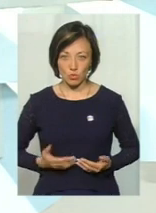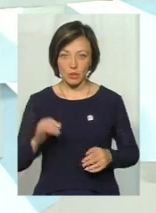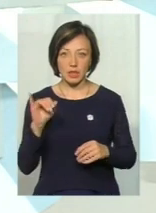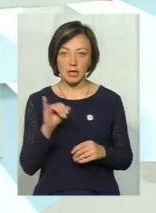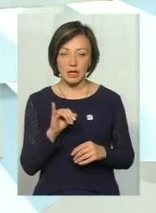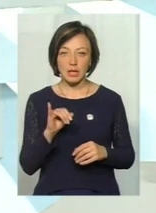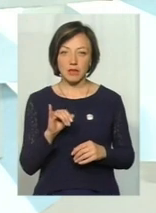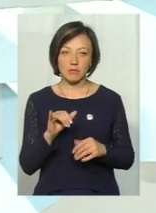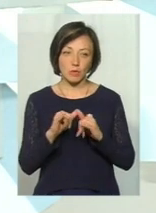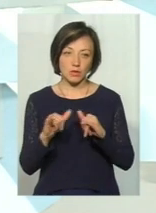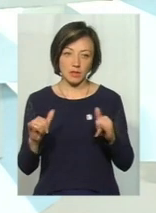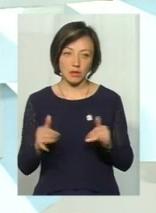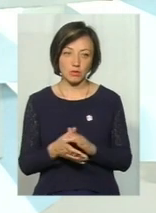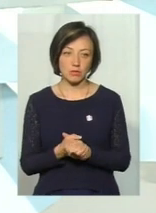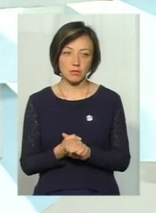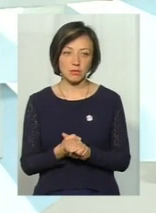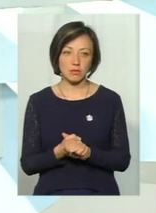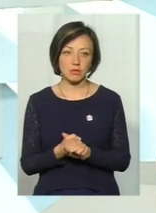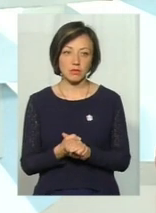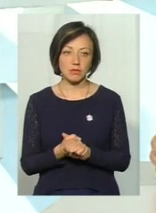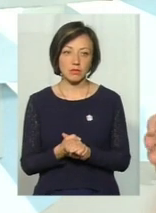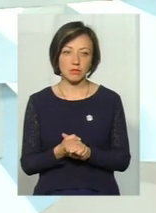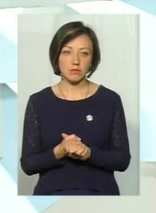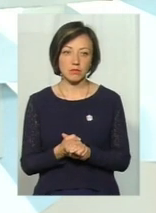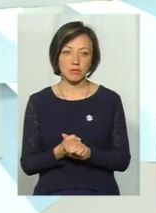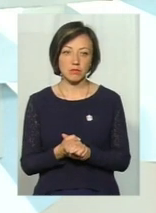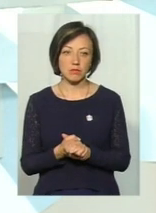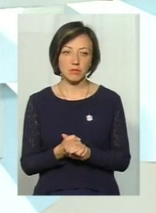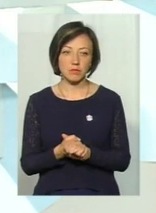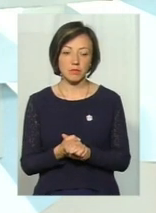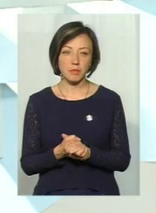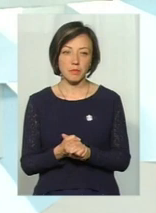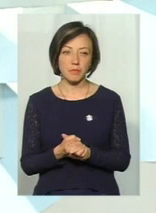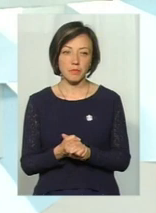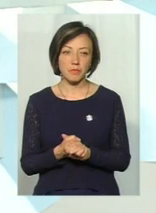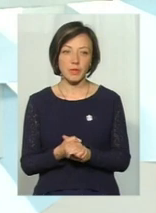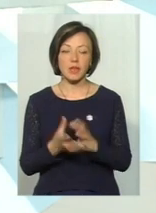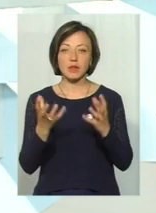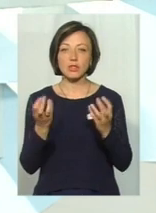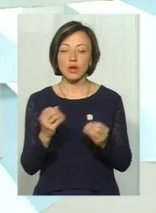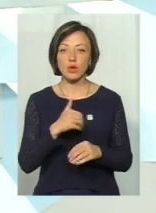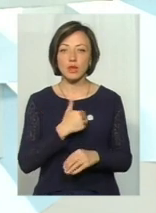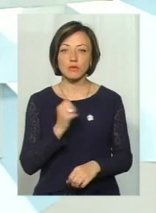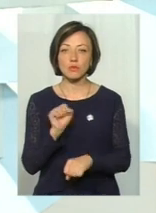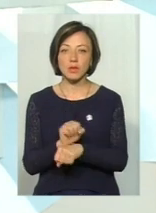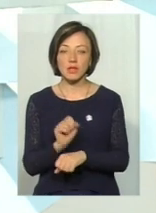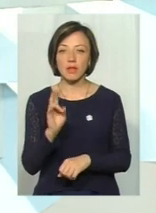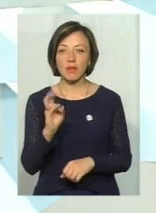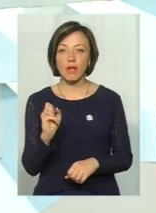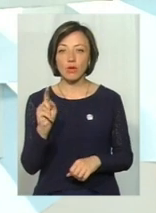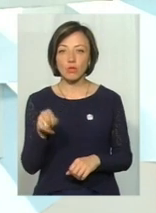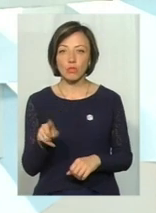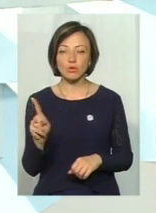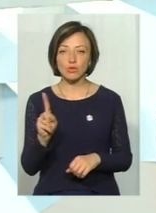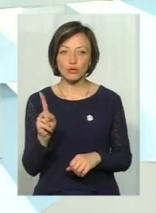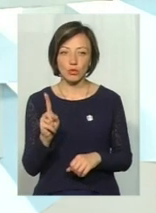процвітають. Ну, я хотів би зупинитися ще на тому, що